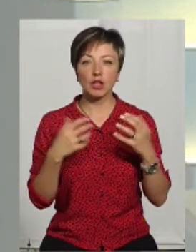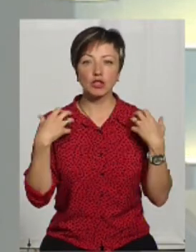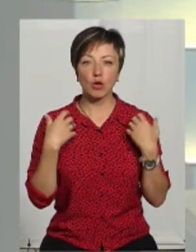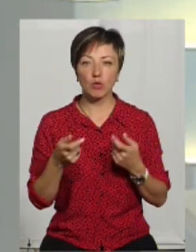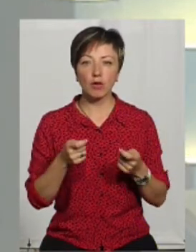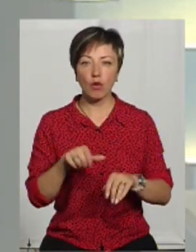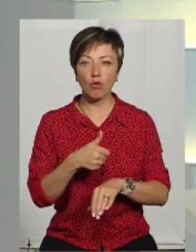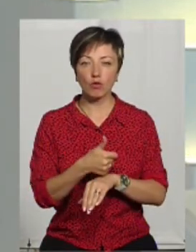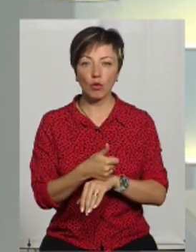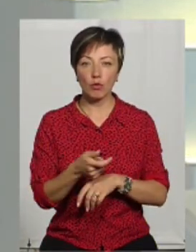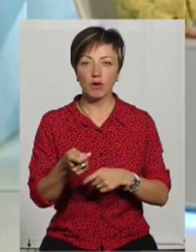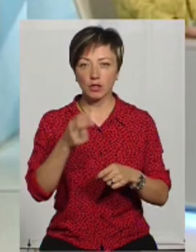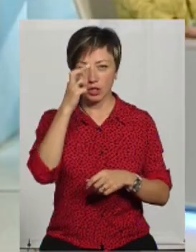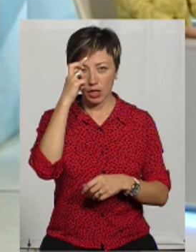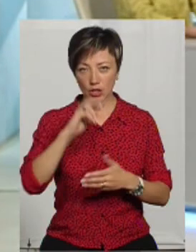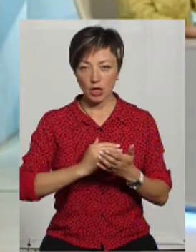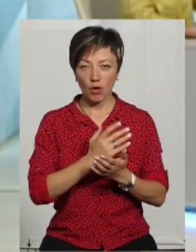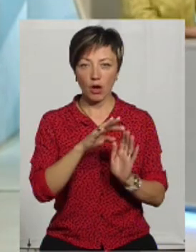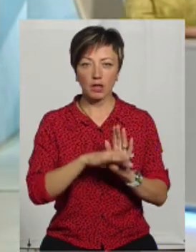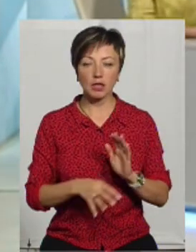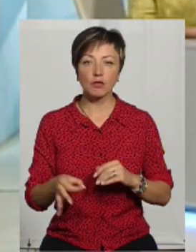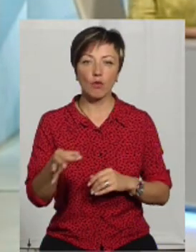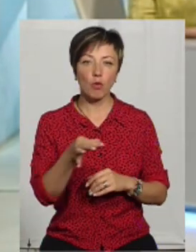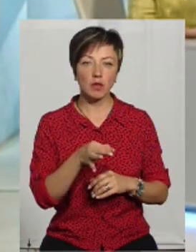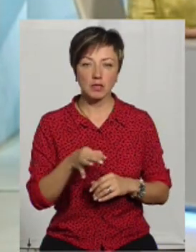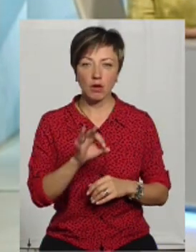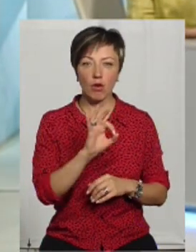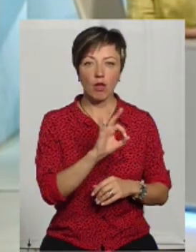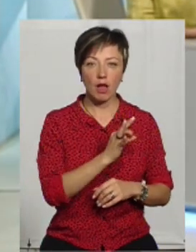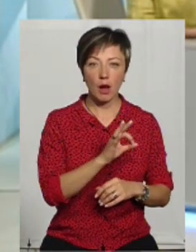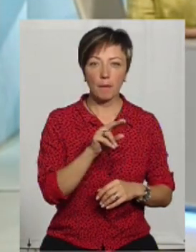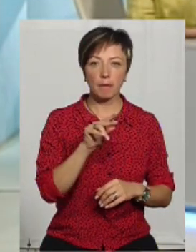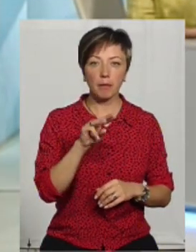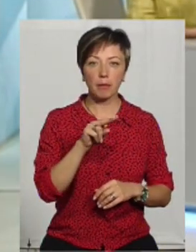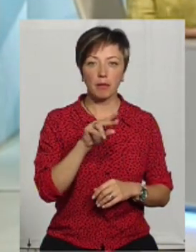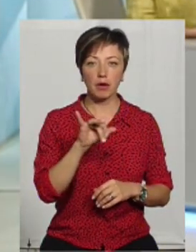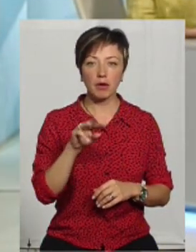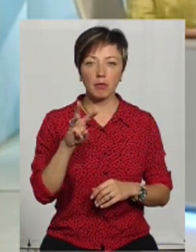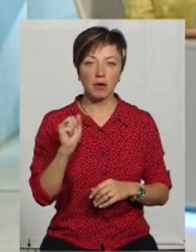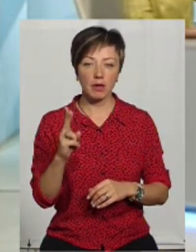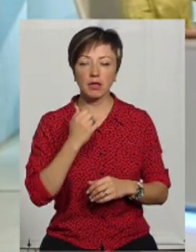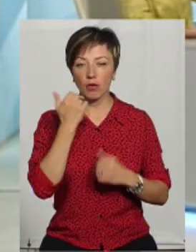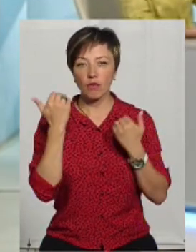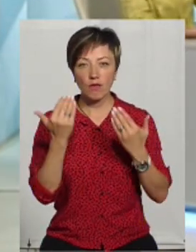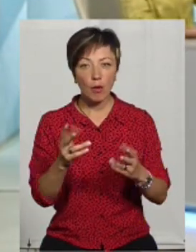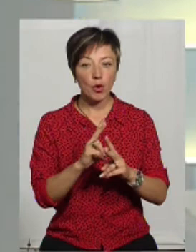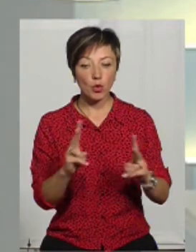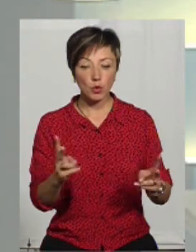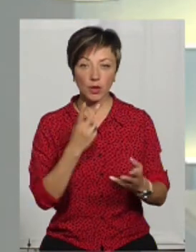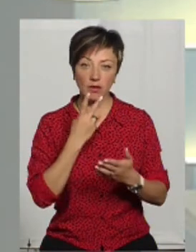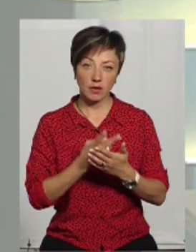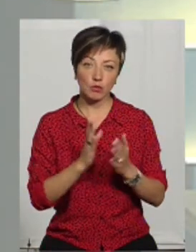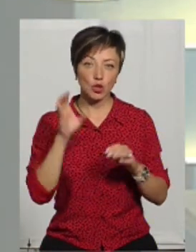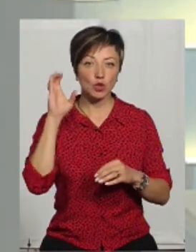начальником управління Головного управління Держгеокадастру Хмельницькій області Олегом Примаком. Дякую вам і усіх, хто нас